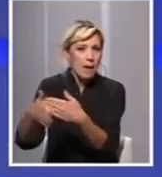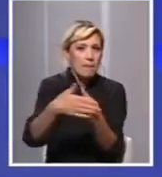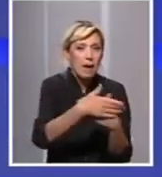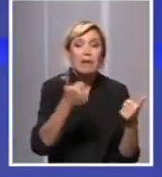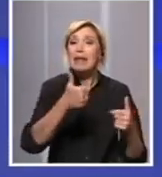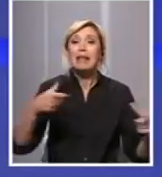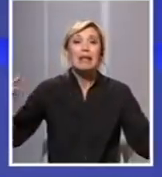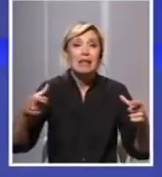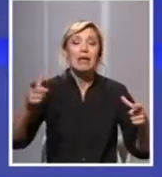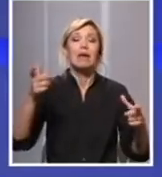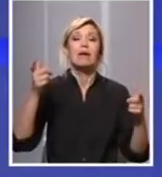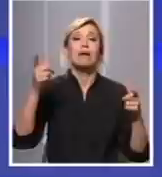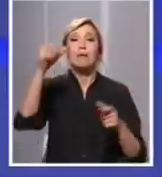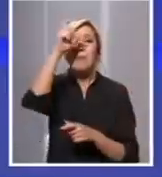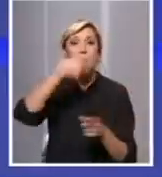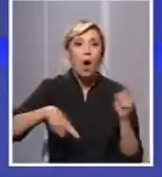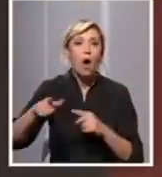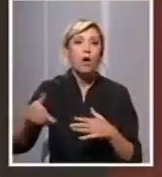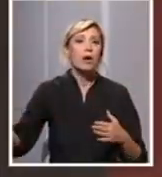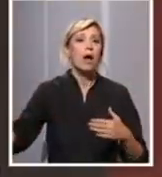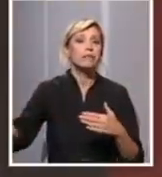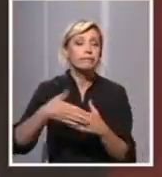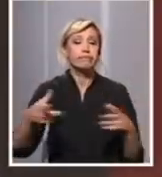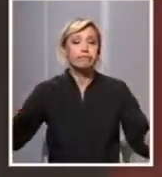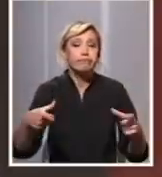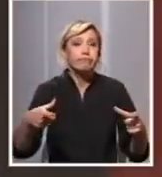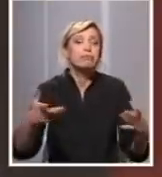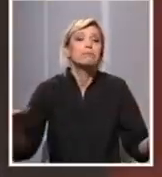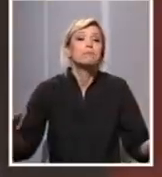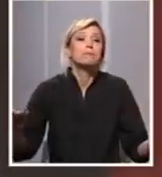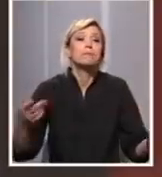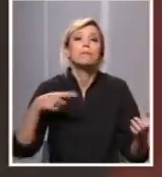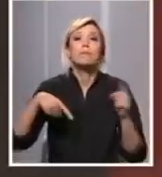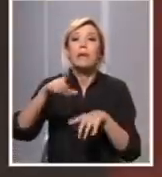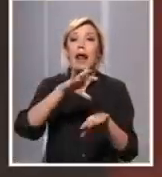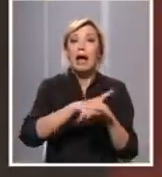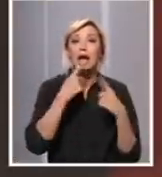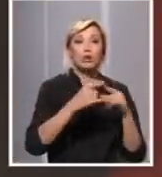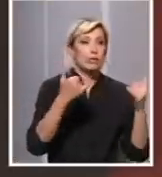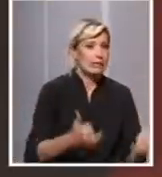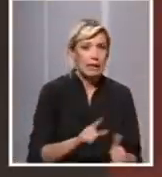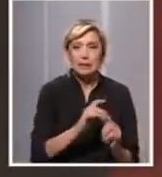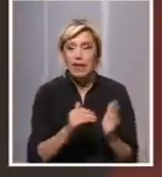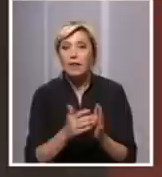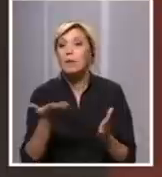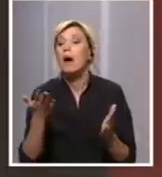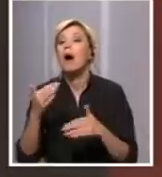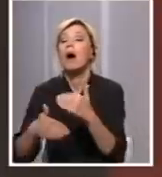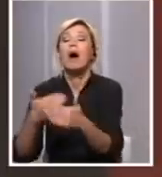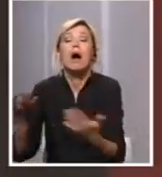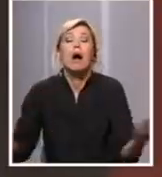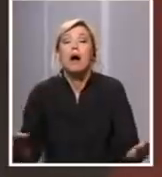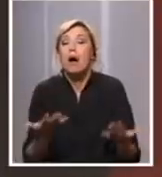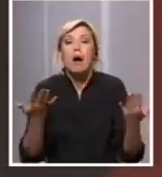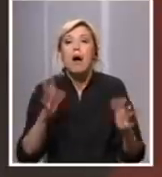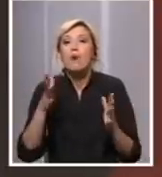procenili da u ovom trenutku nije potrebno. Ukoliko budu u nekom trenutku procenili da je to, to je moguća jedna teorijski mera. Ali kažem,